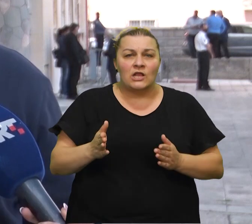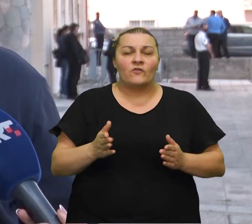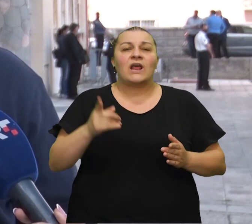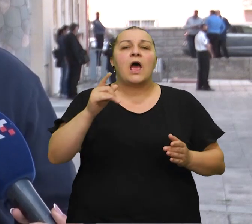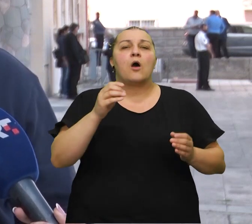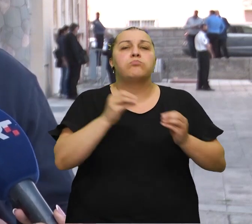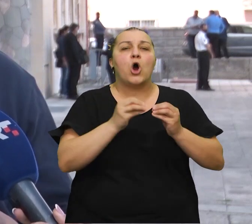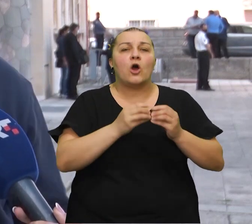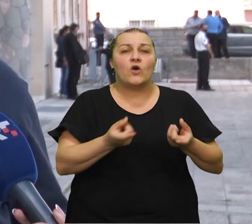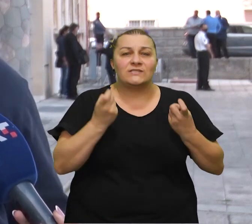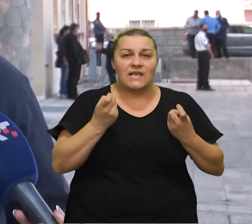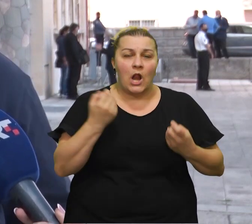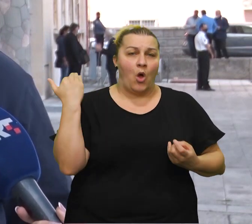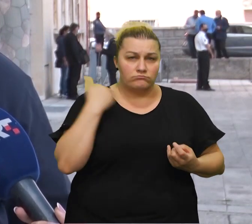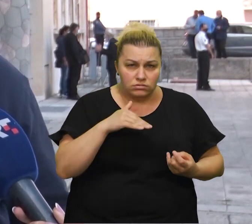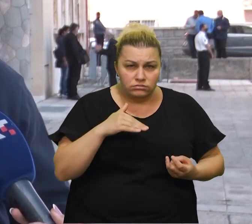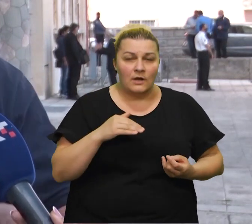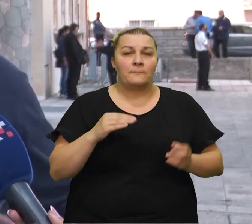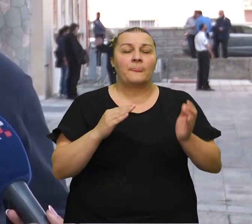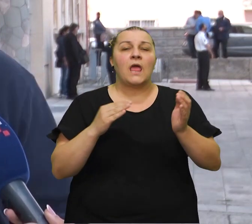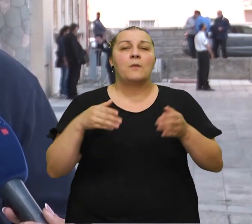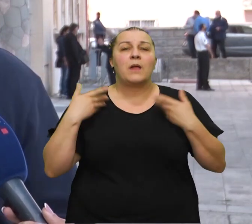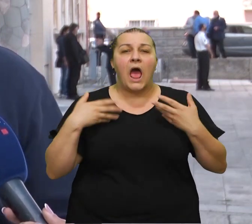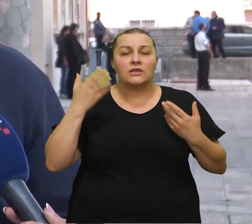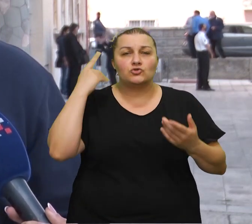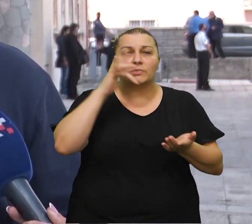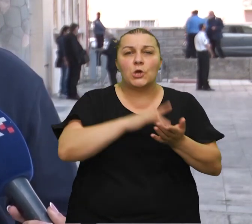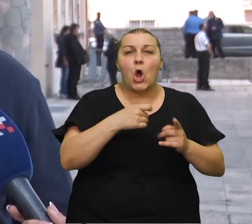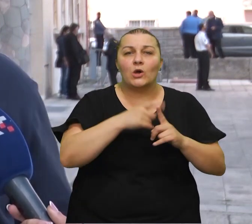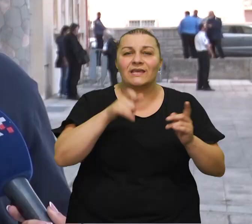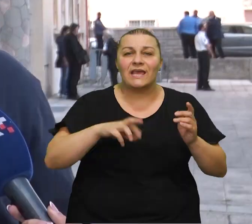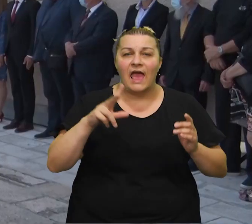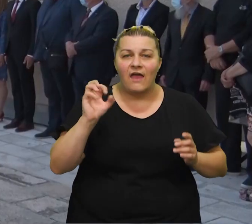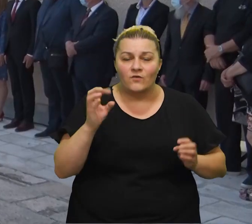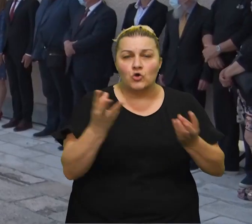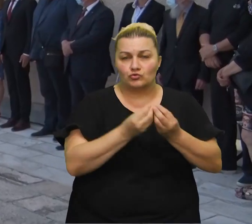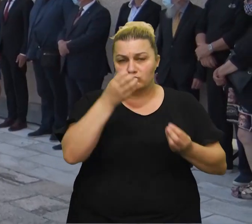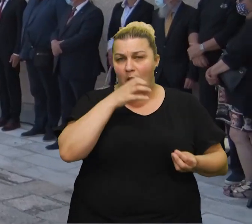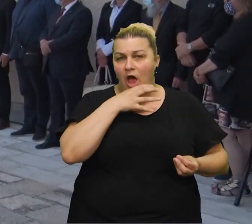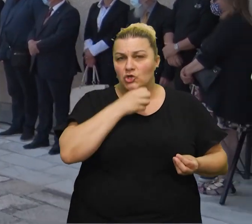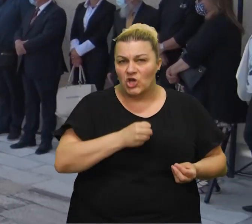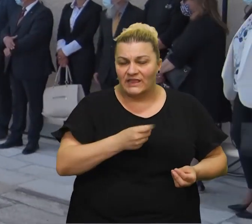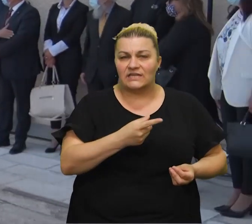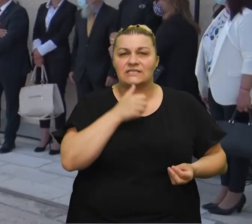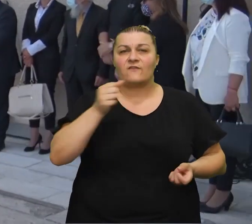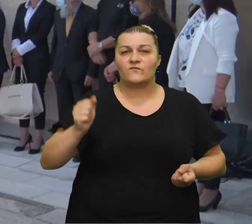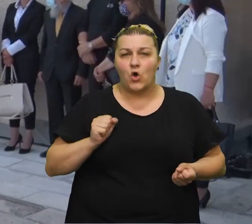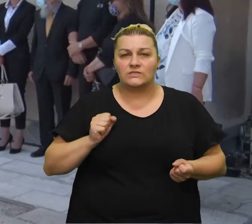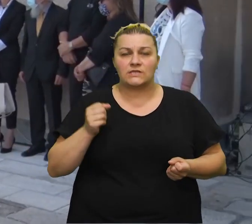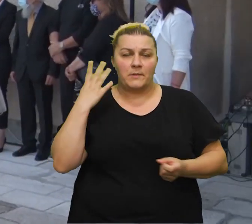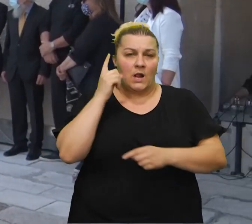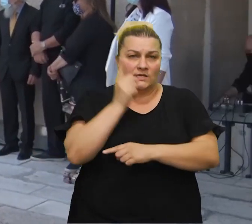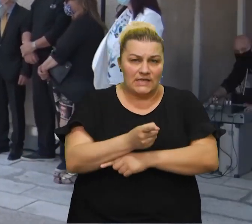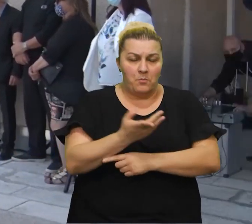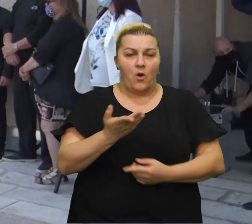priklanao da je mladić bila u Kijevu sa domaćim Srbima, Četnicima i vojskom koje je on